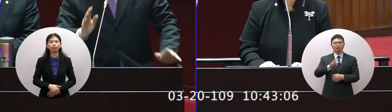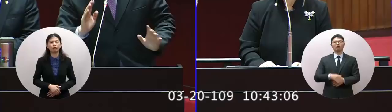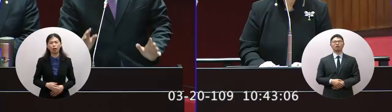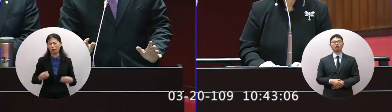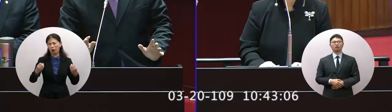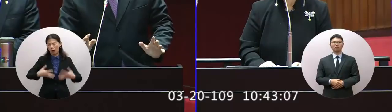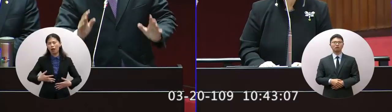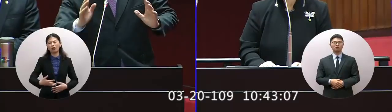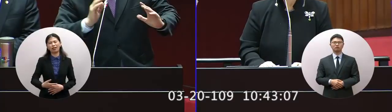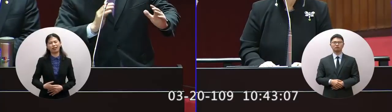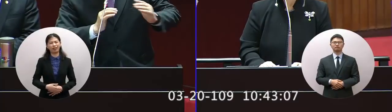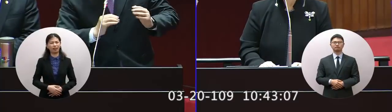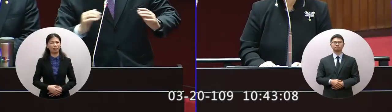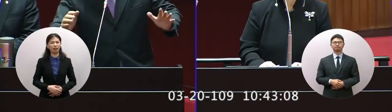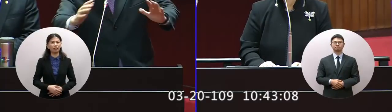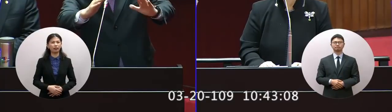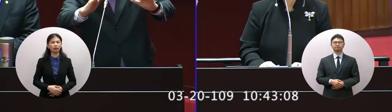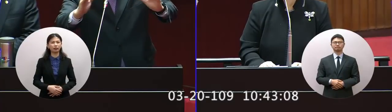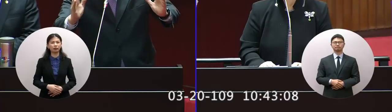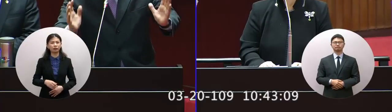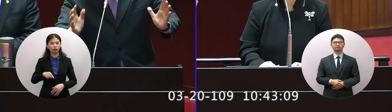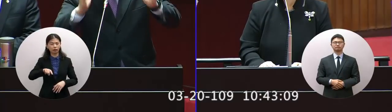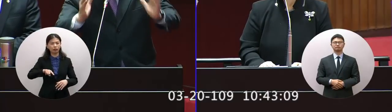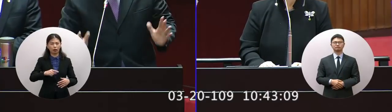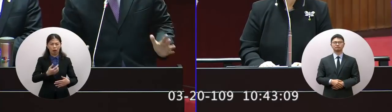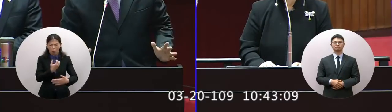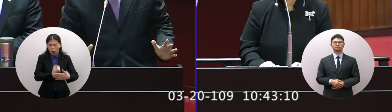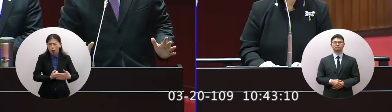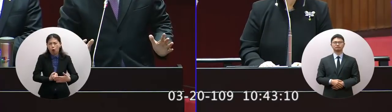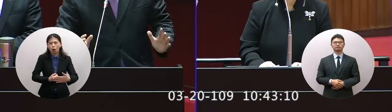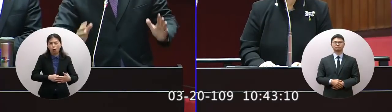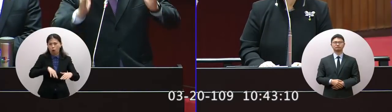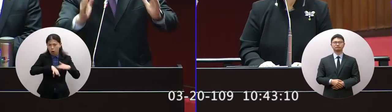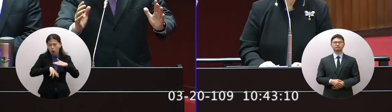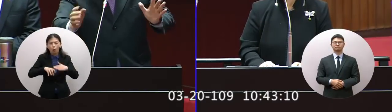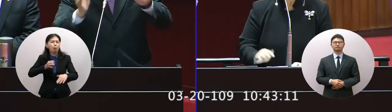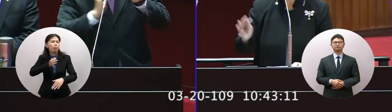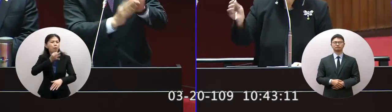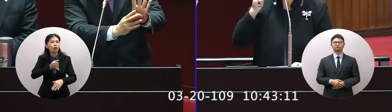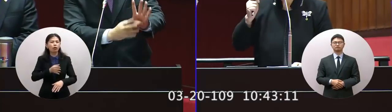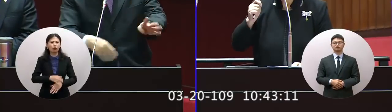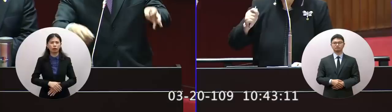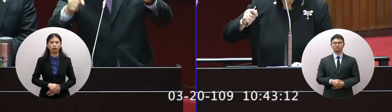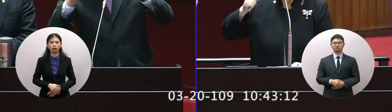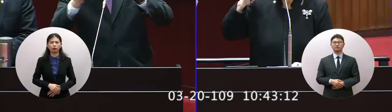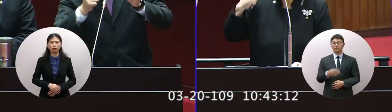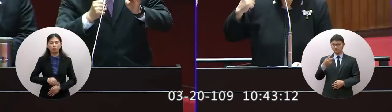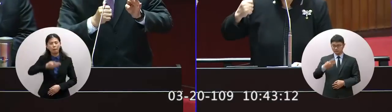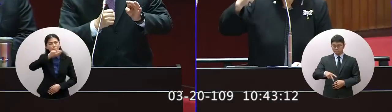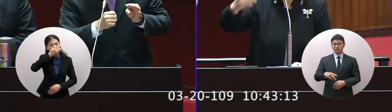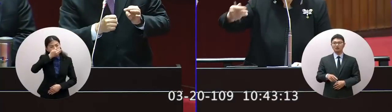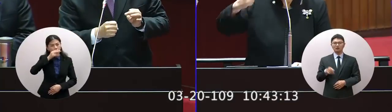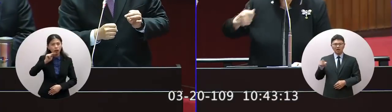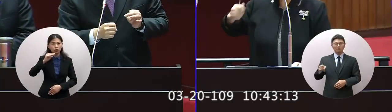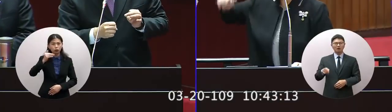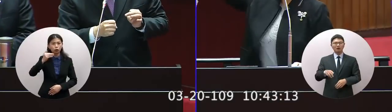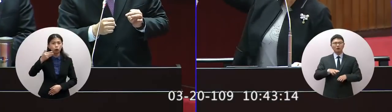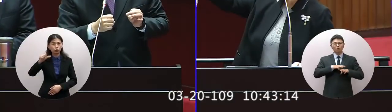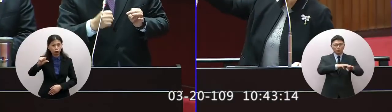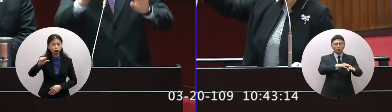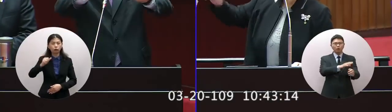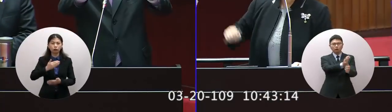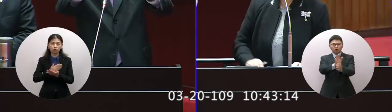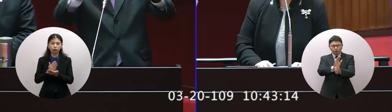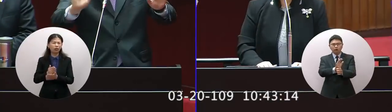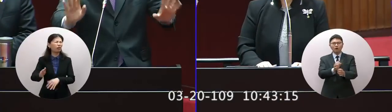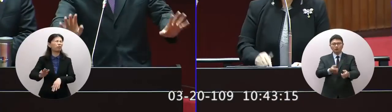應該沒有問題 我跟委員報告因為整個存量絕對都說他說回來 他們處理 回來快洗洗